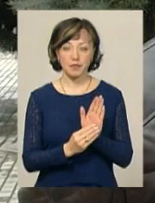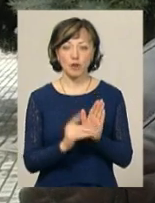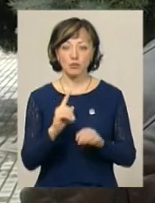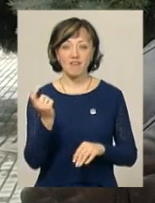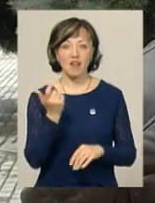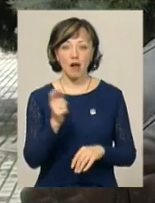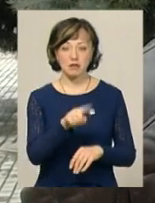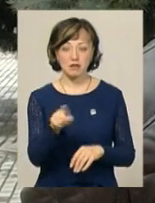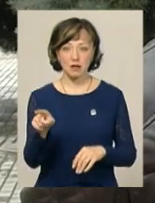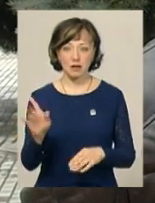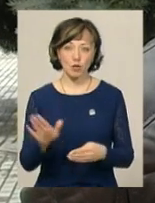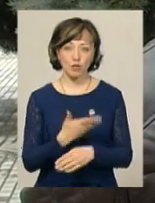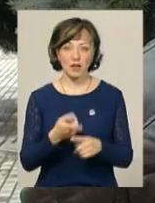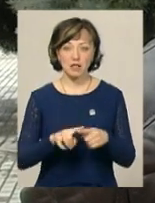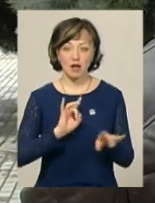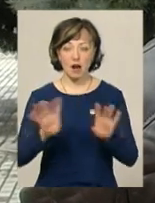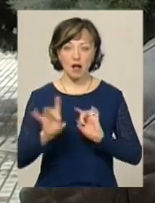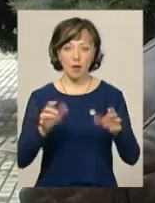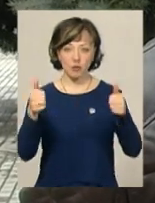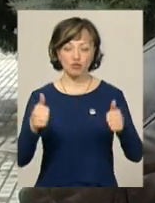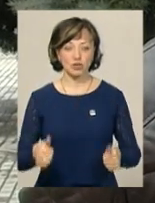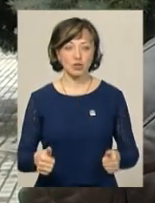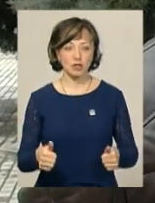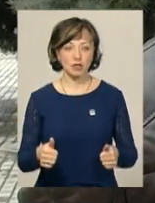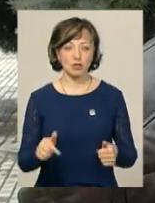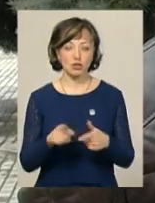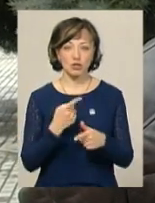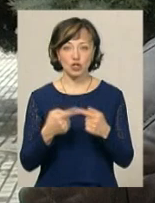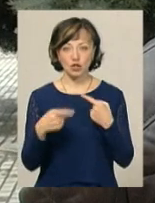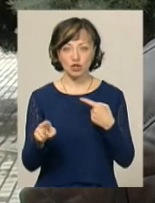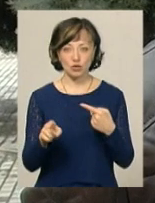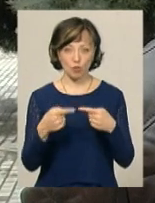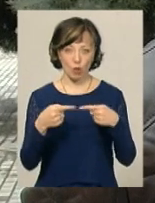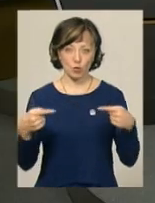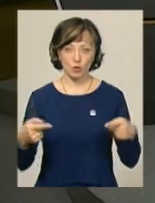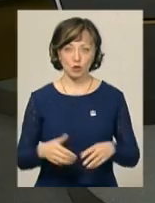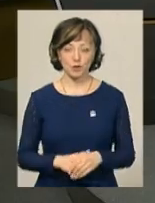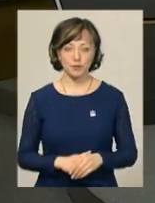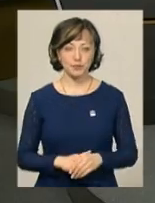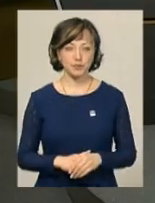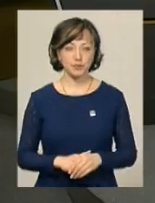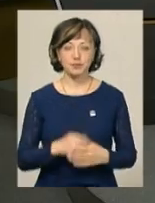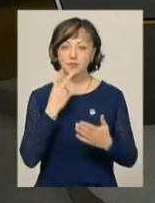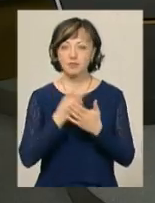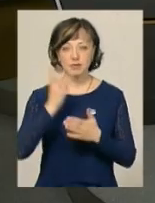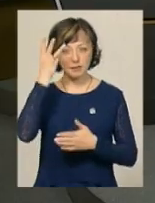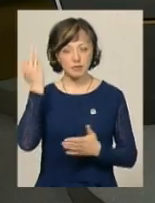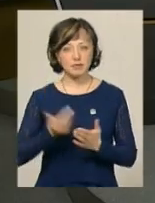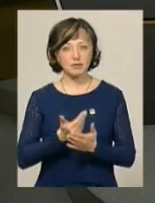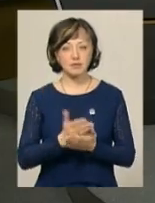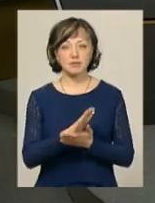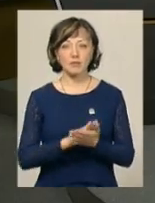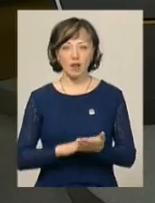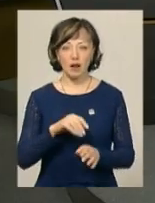власники демонтували ці рекламні щити чи іншу якусь продукцію. Ви дивитеся Подільську